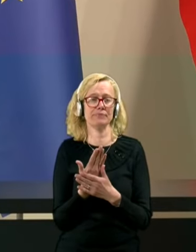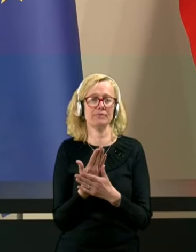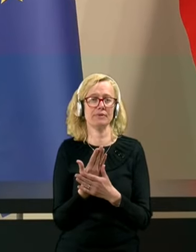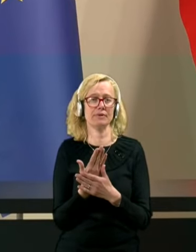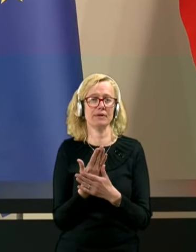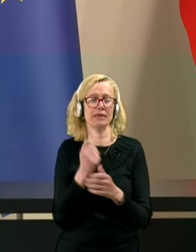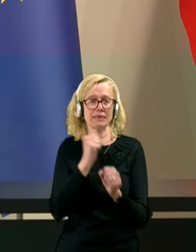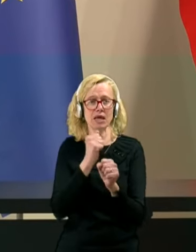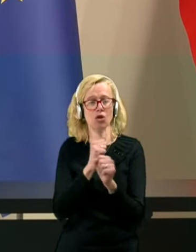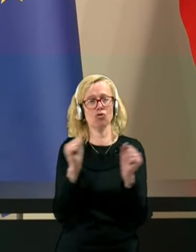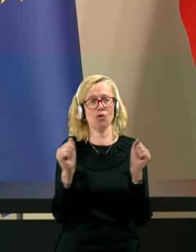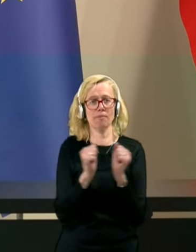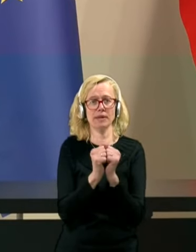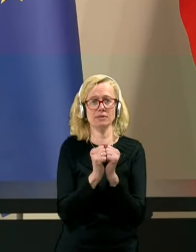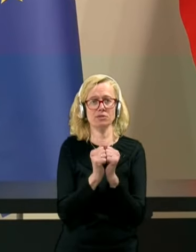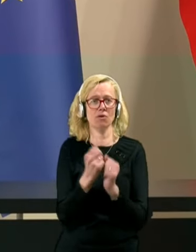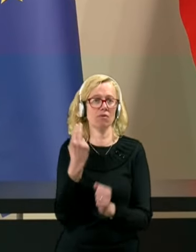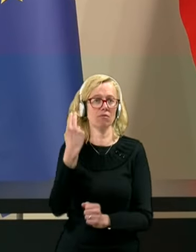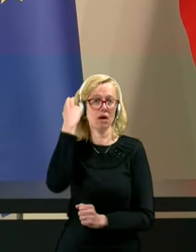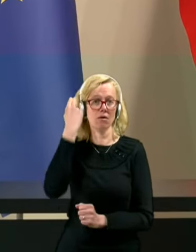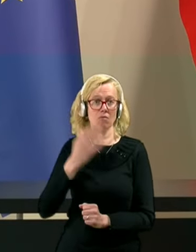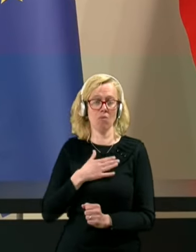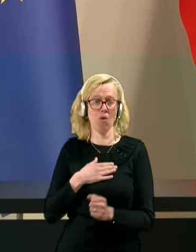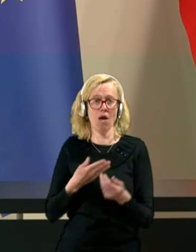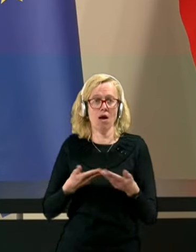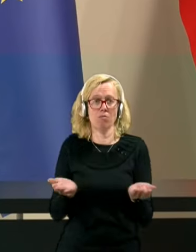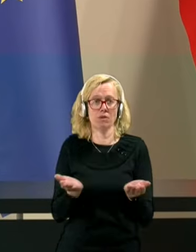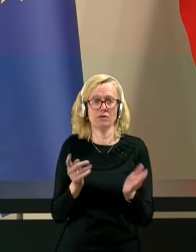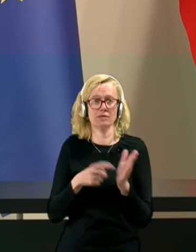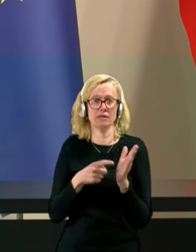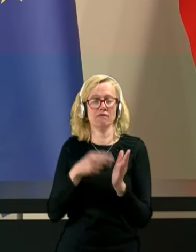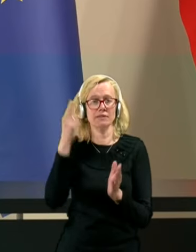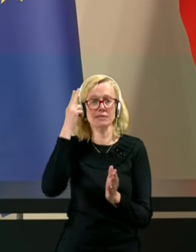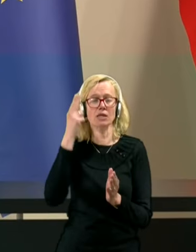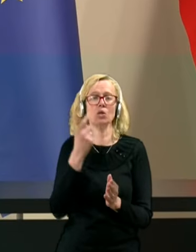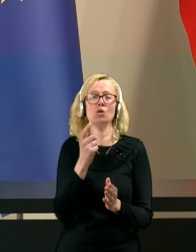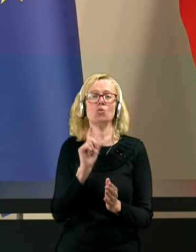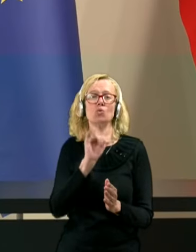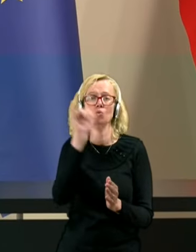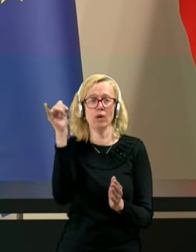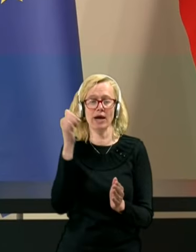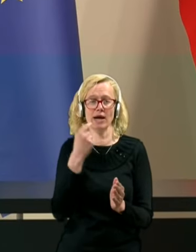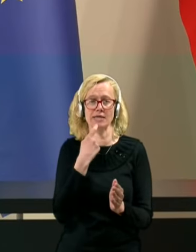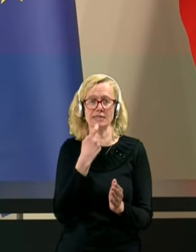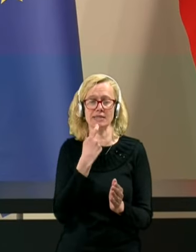delovno mesto tajnice v mojem kabinetu zahtevamo znanje tujega jezika.